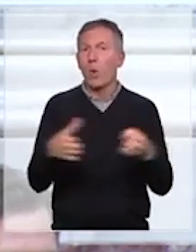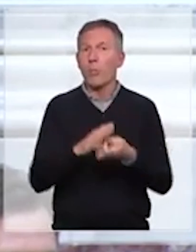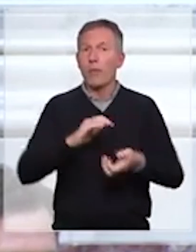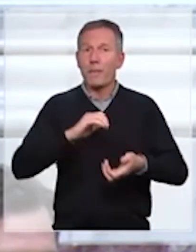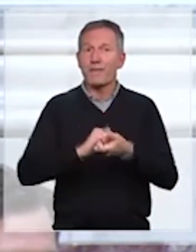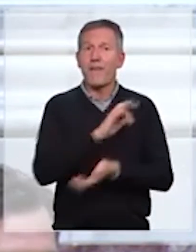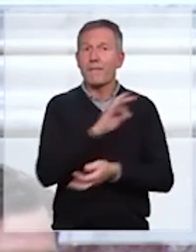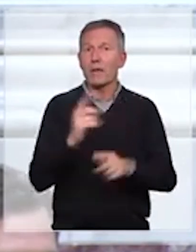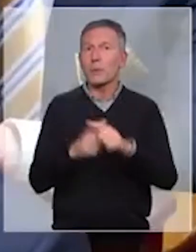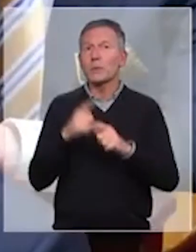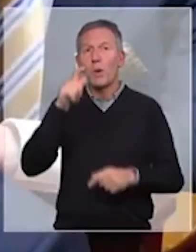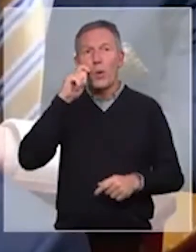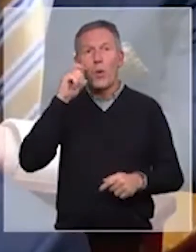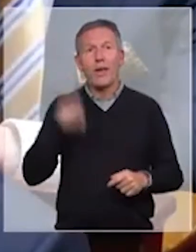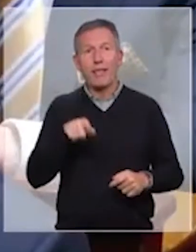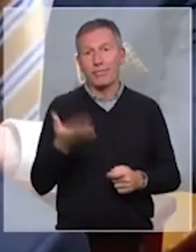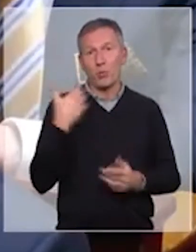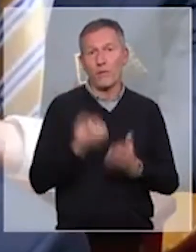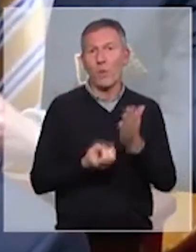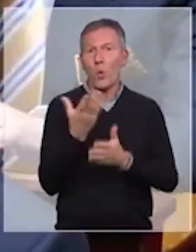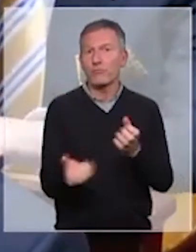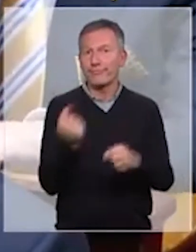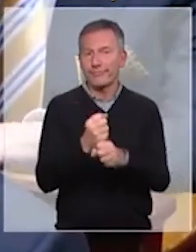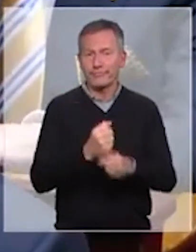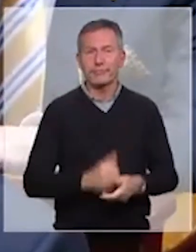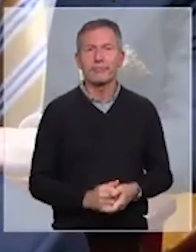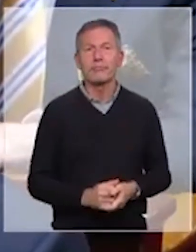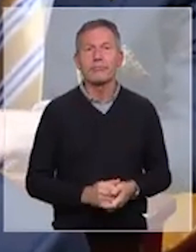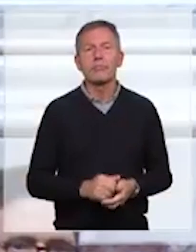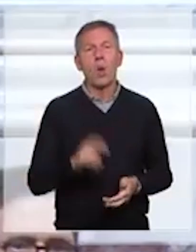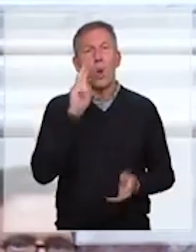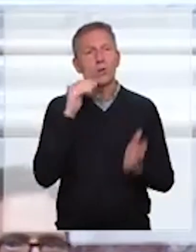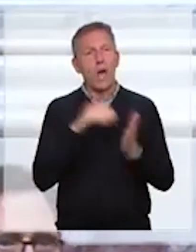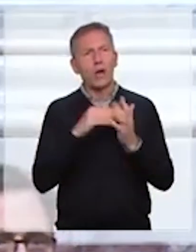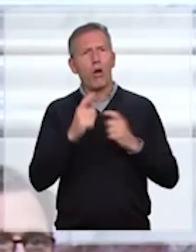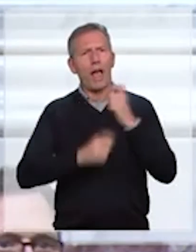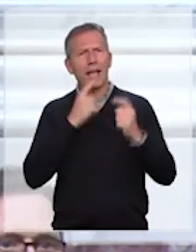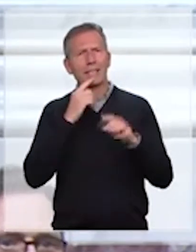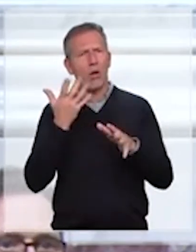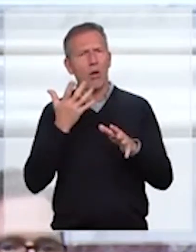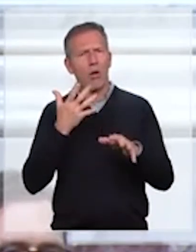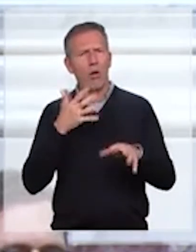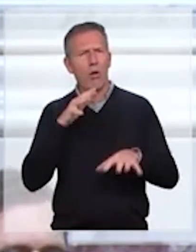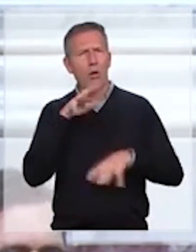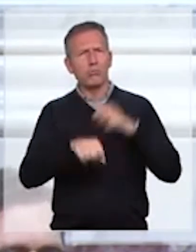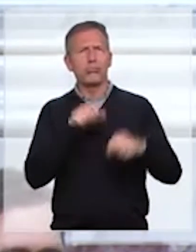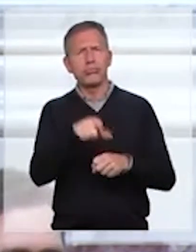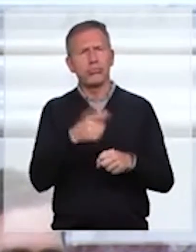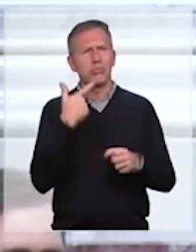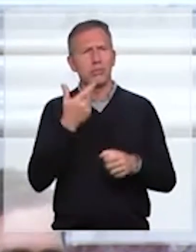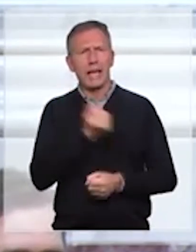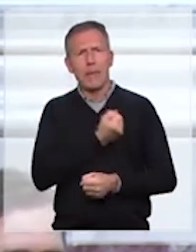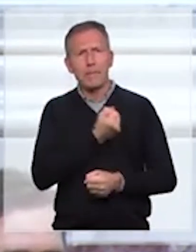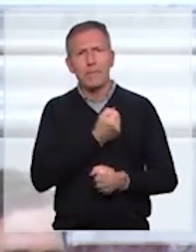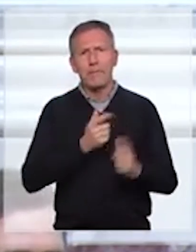nouvellement constitué. L'agression russe se poursuit, effroyable, avec son lot d'exactions et de crimes